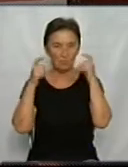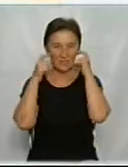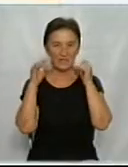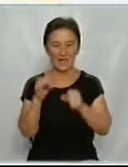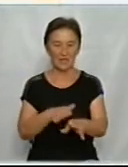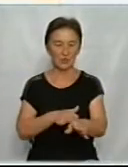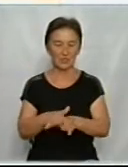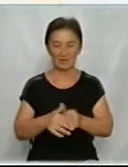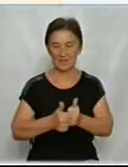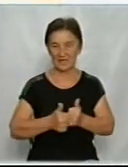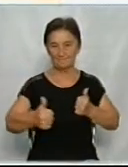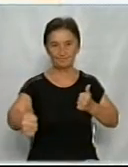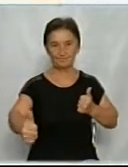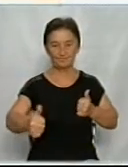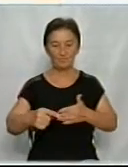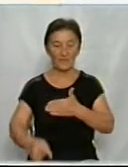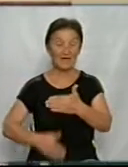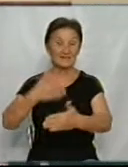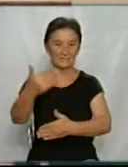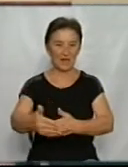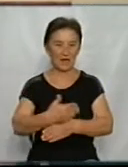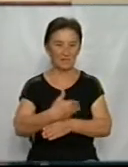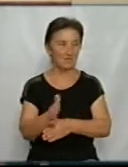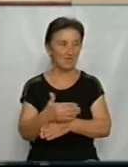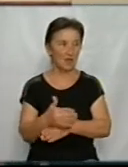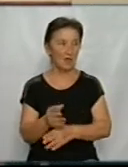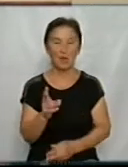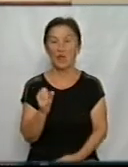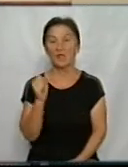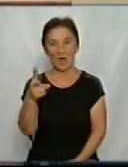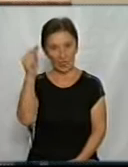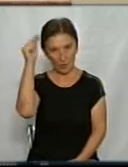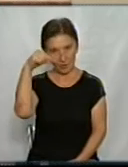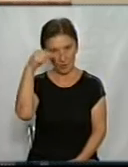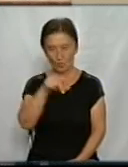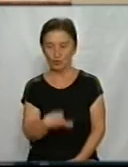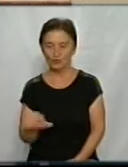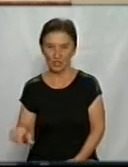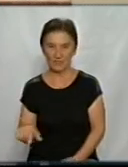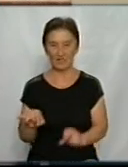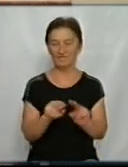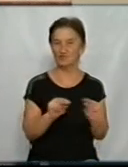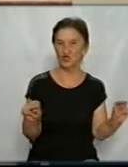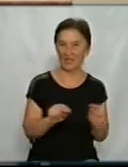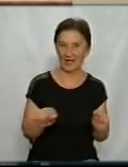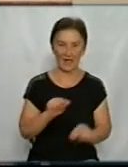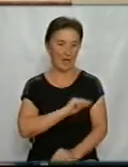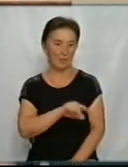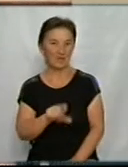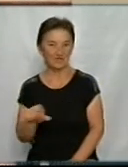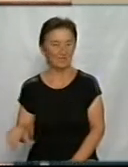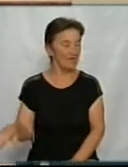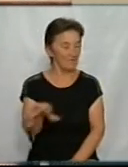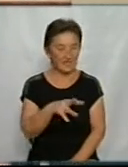дистанції. За дверима – стіл з антисептиком. Як у учні, так і вчителі, працівники у масках.